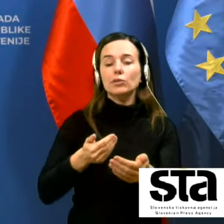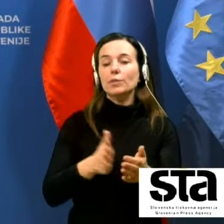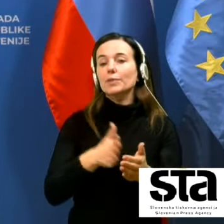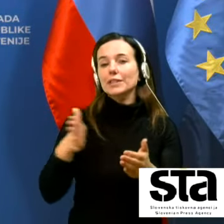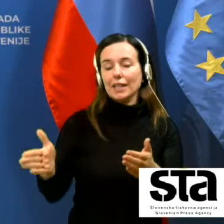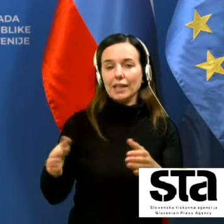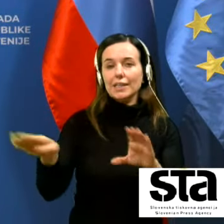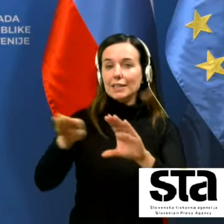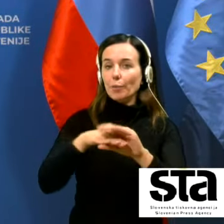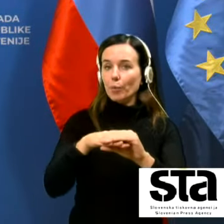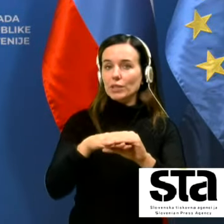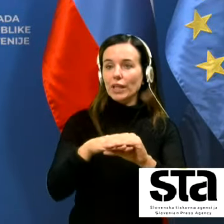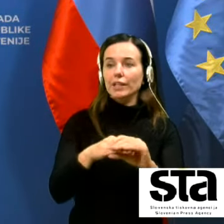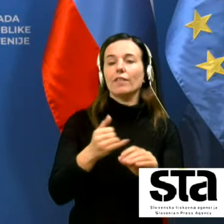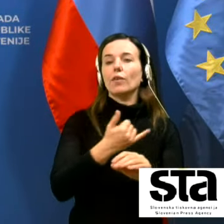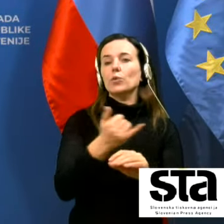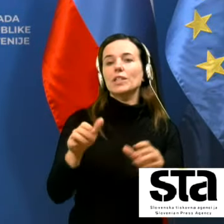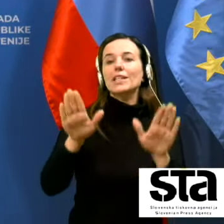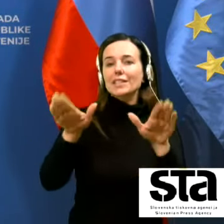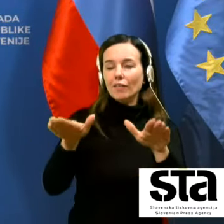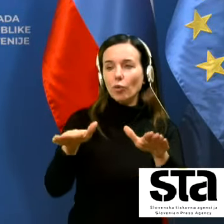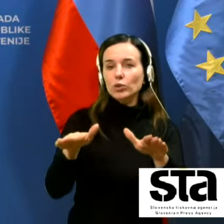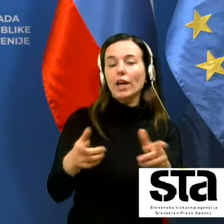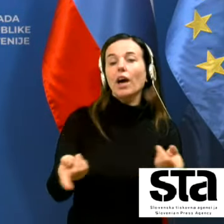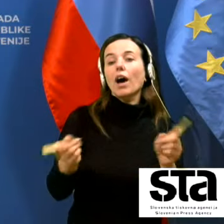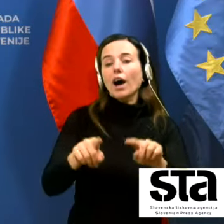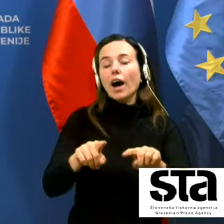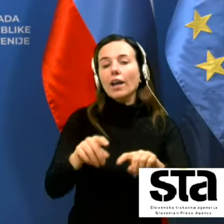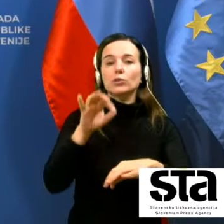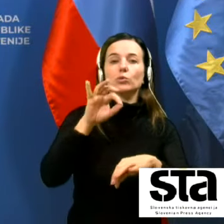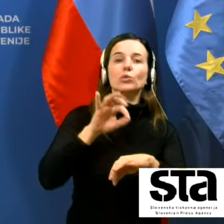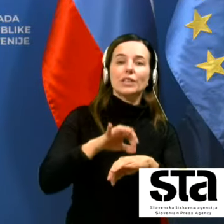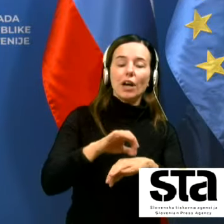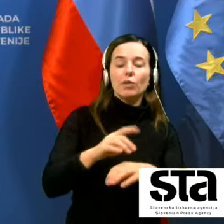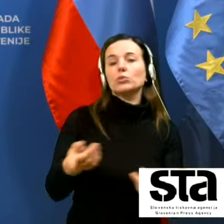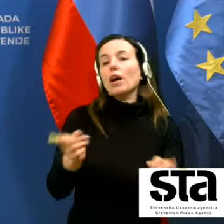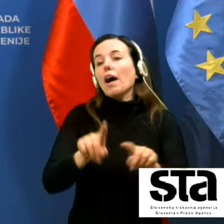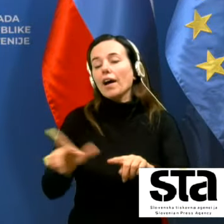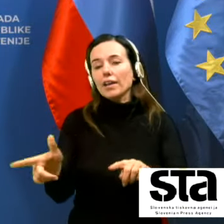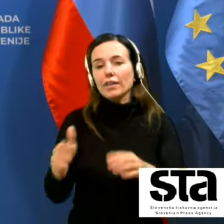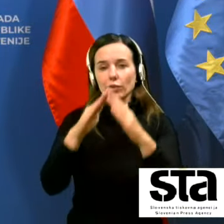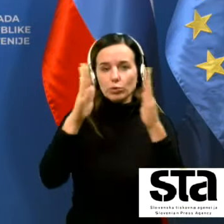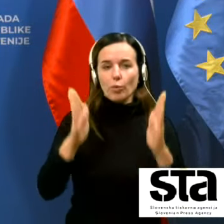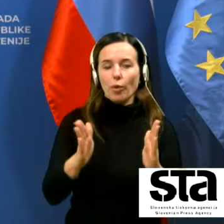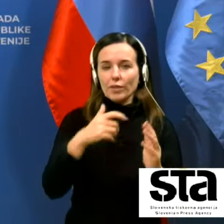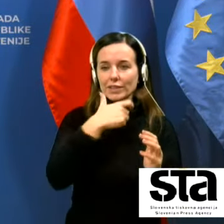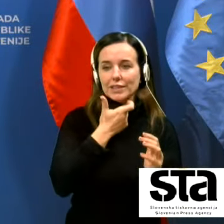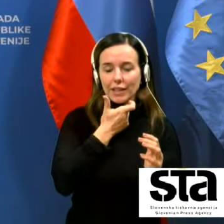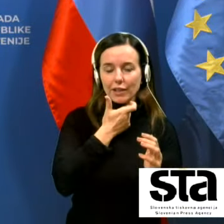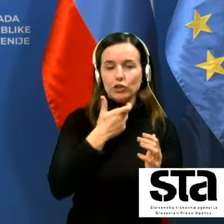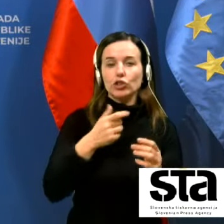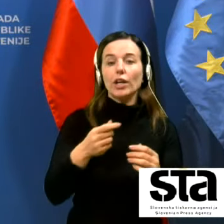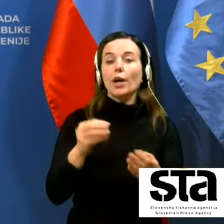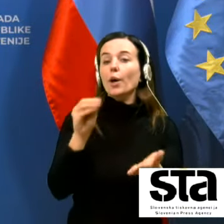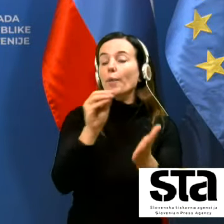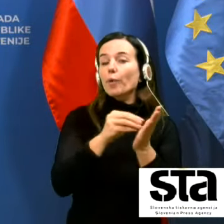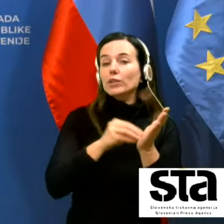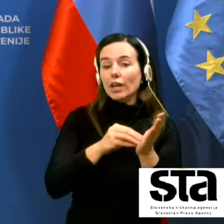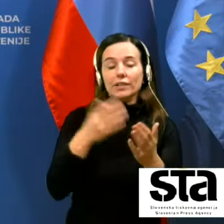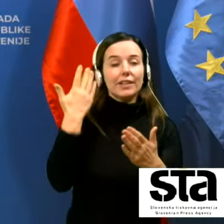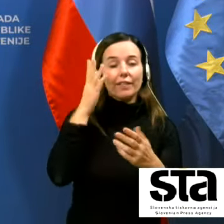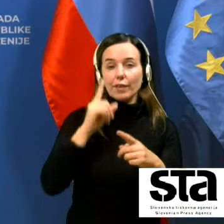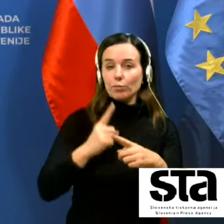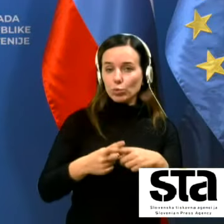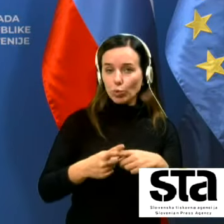zaposlenih v vse zavode pa ne bo to zdravstvo ne bojo to domovi za podatek za domove točno ne vem zdaj na